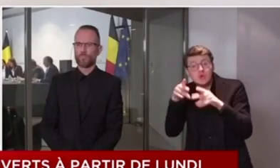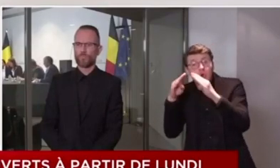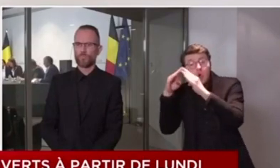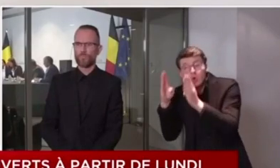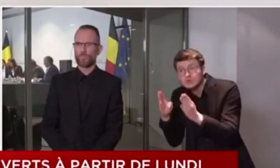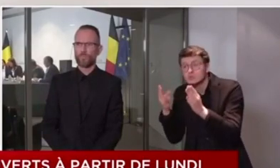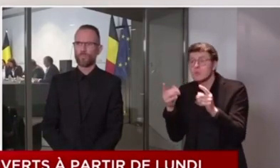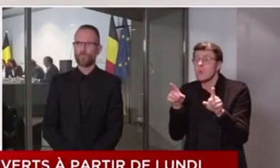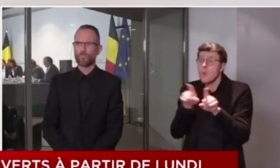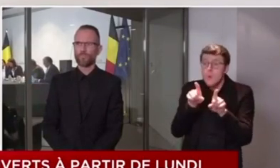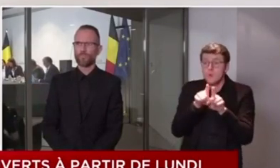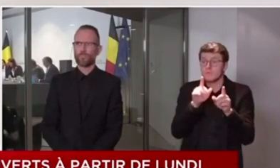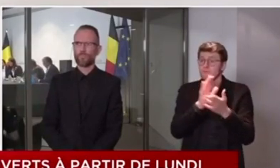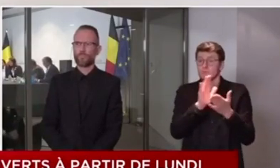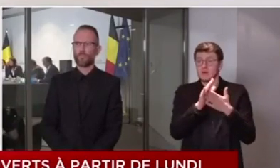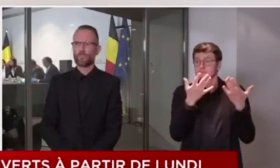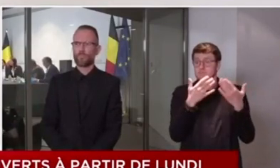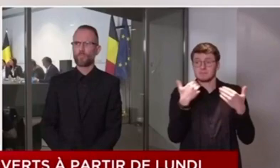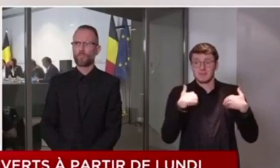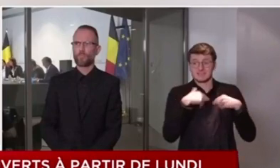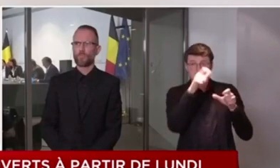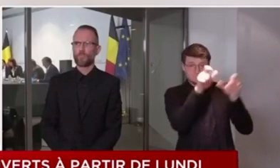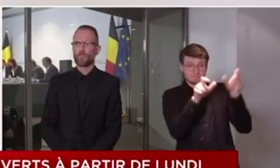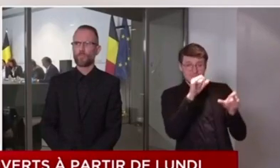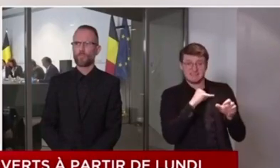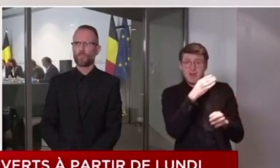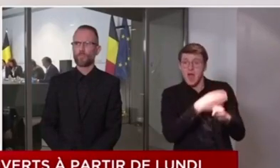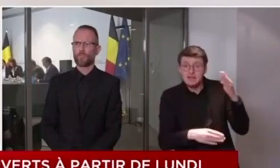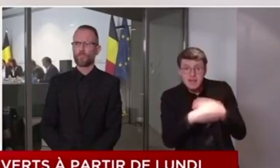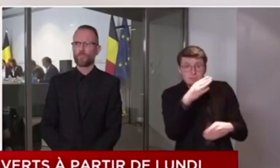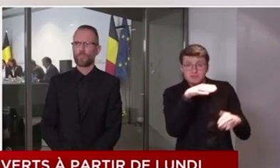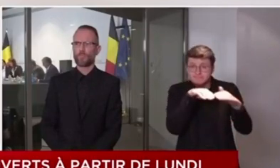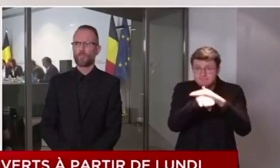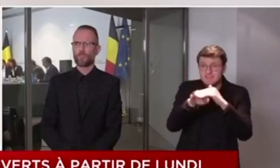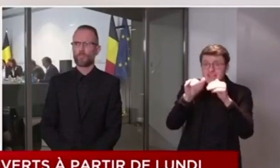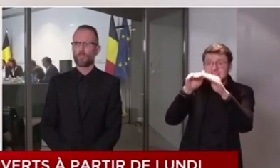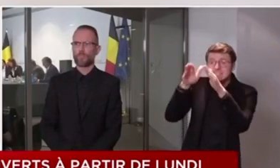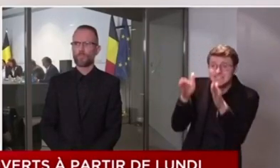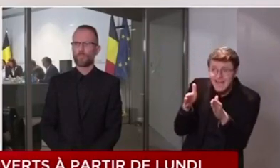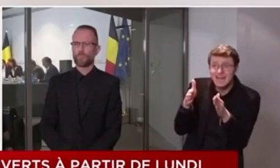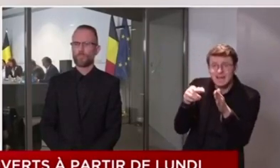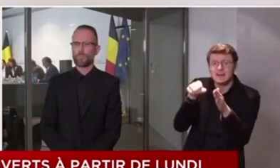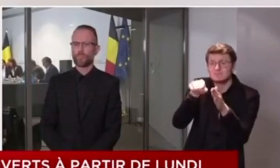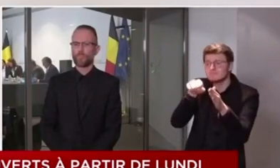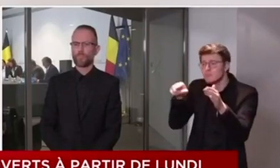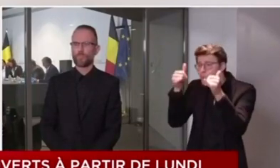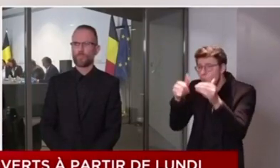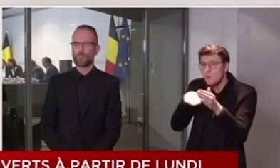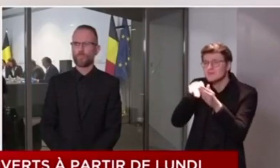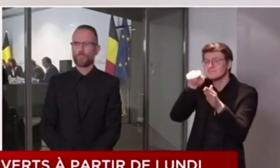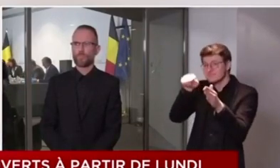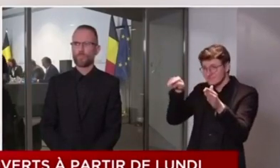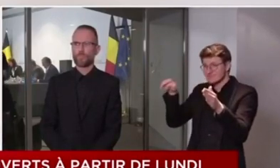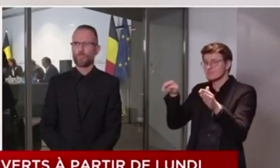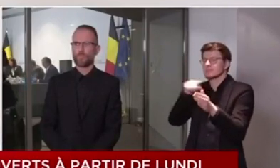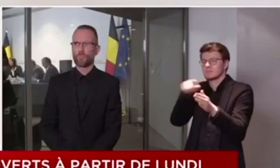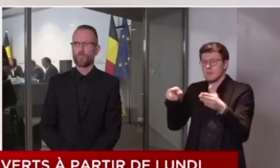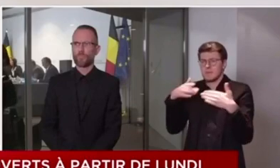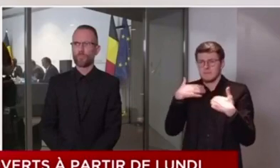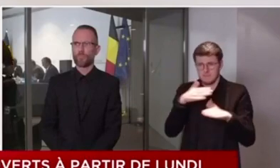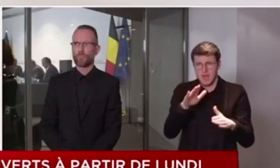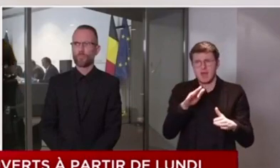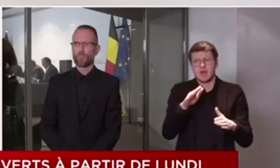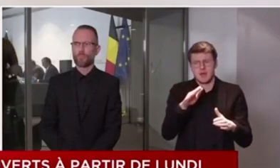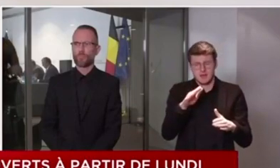mais par exemple aussi les établissements où il y a des personnes en situation de handicap, eh bien,